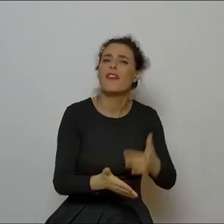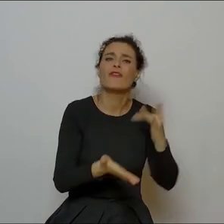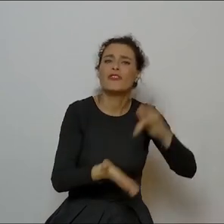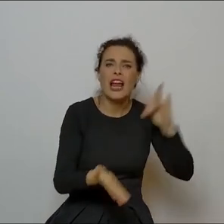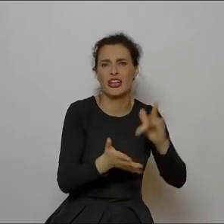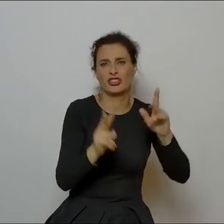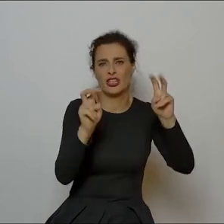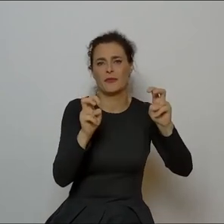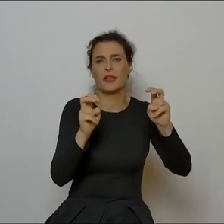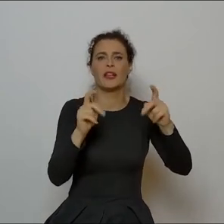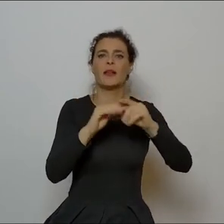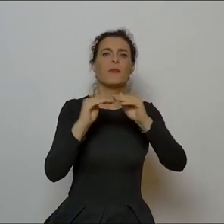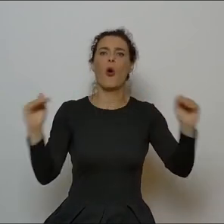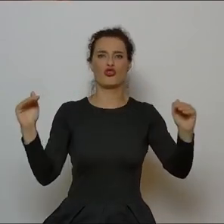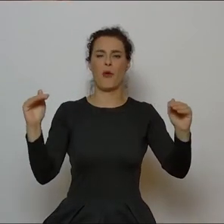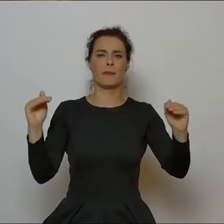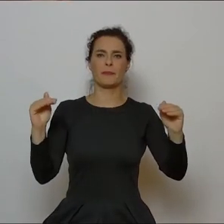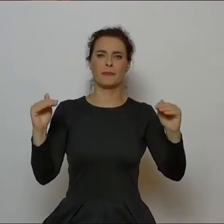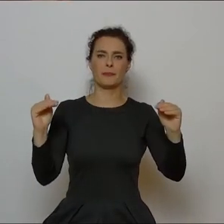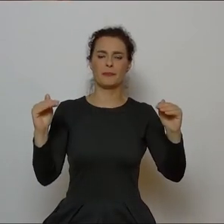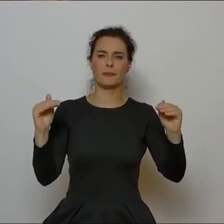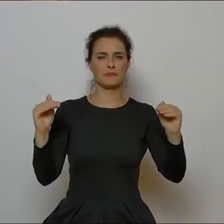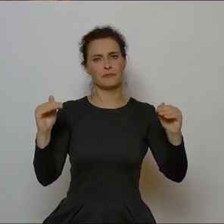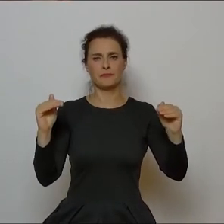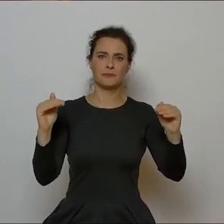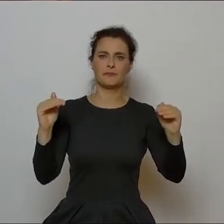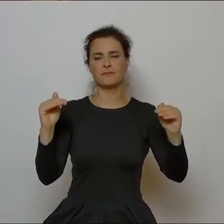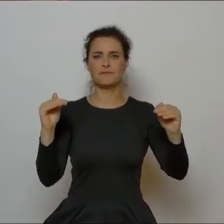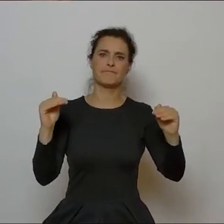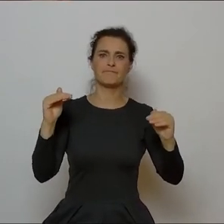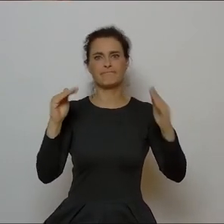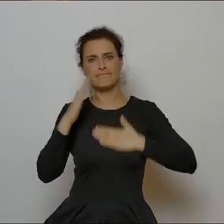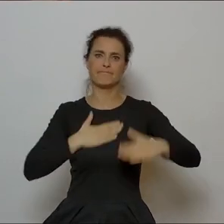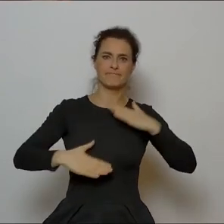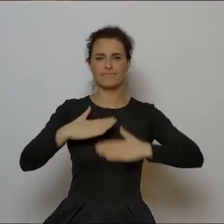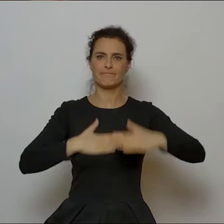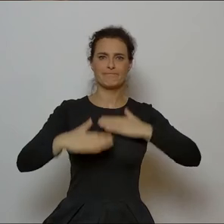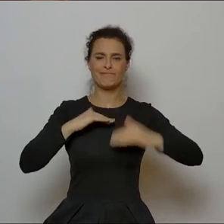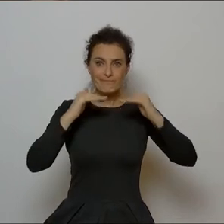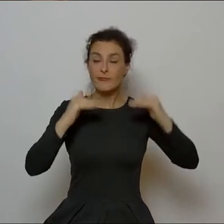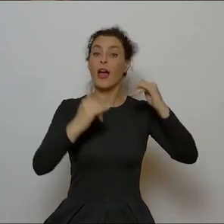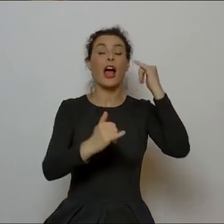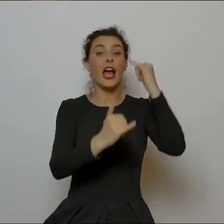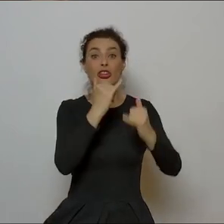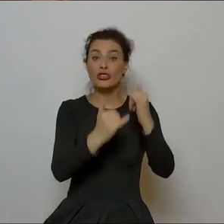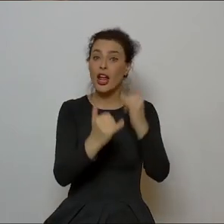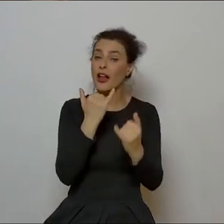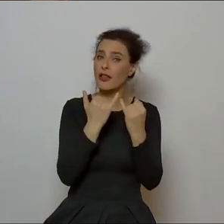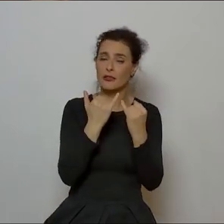zadowalającym, na zadowalającym poziomie. Inaczej, jeśli jest inaczej, no,